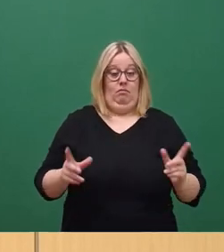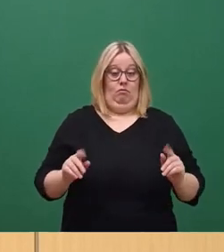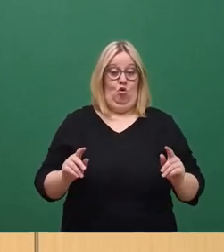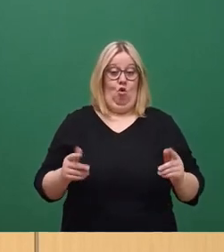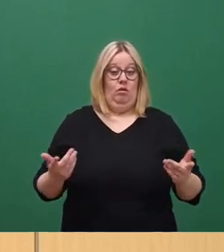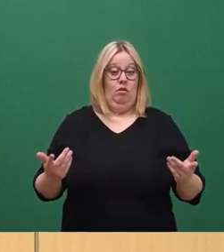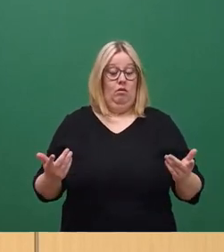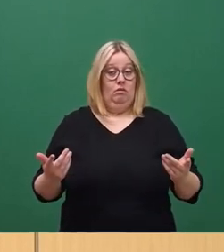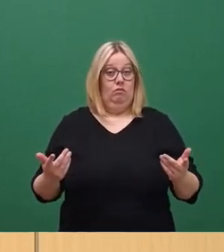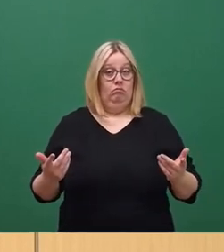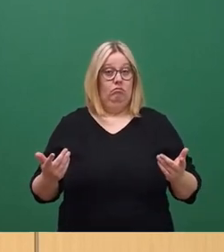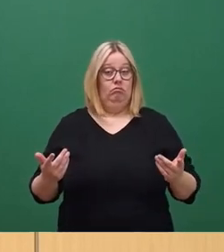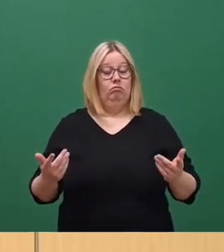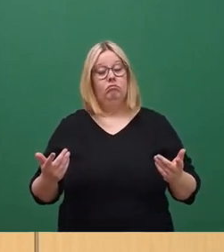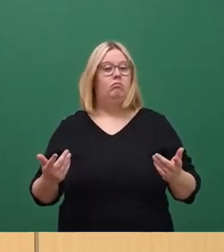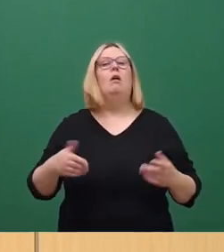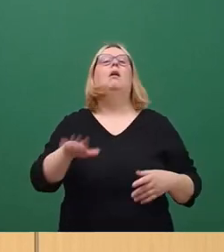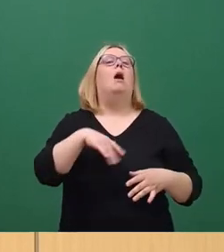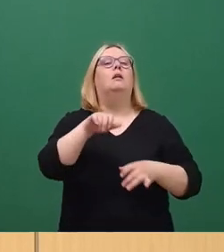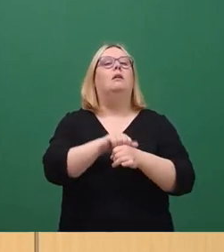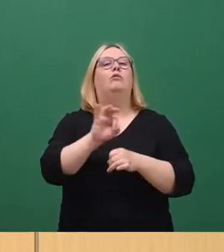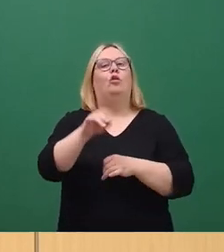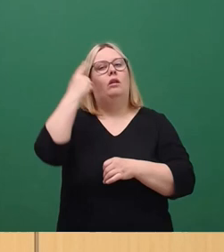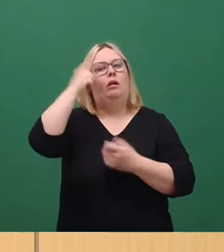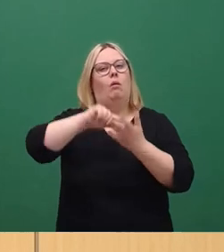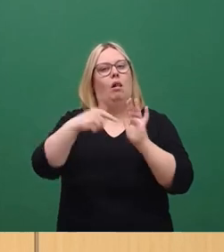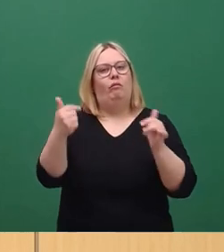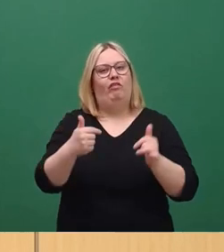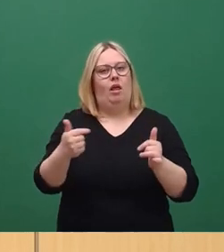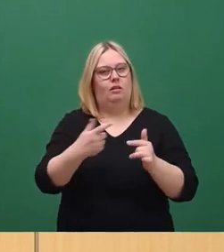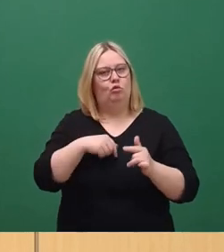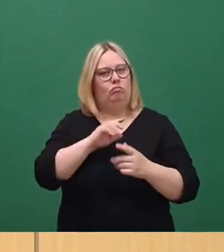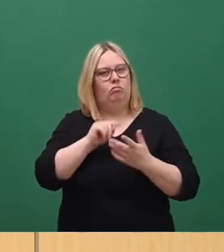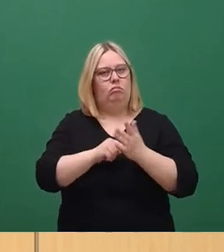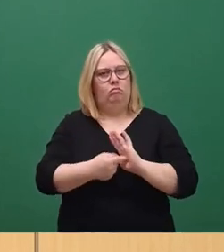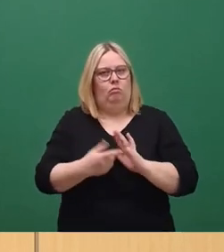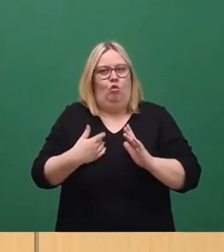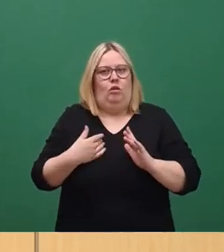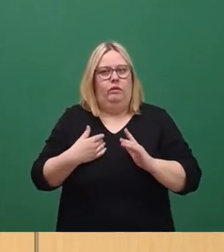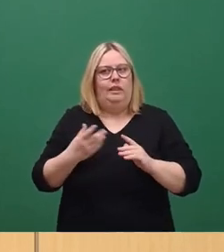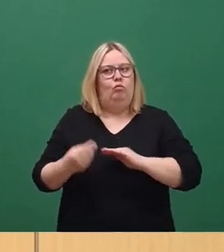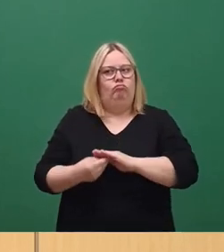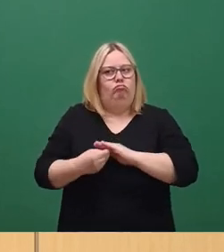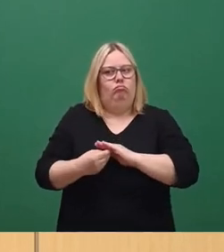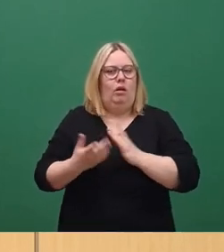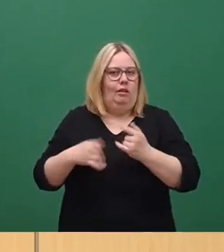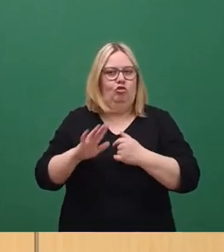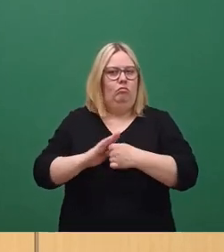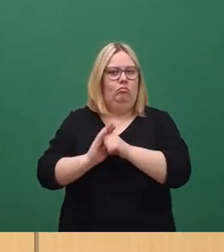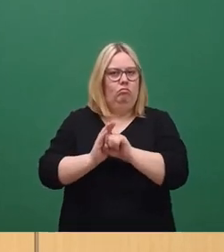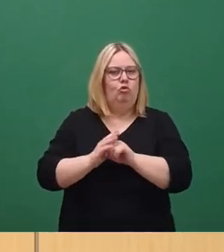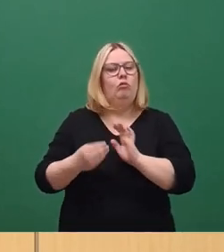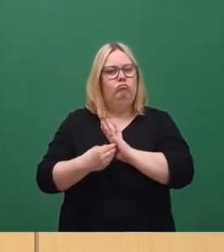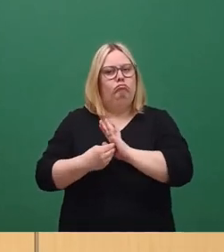Insofern flankiert das Landesamt für Denkmalpflege unseren Willen und kontrokariert ihn nicht. Das muss man hier mal ganz klar und richtig